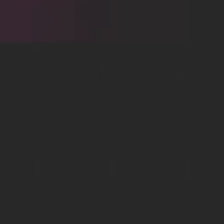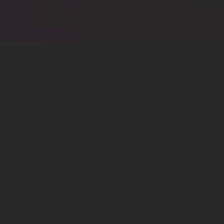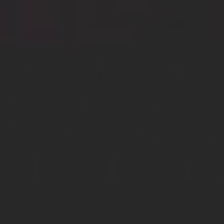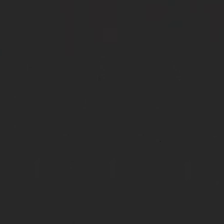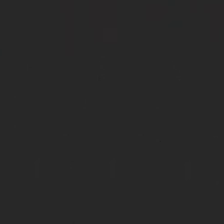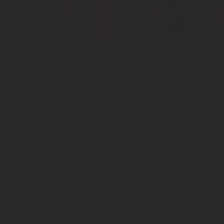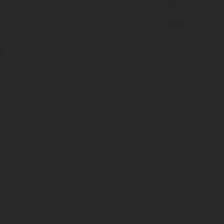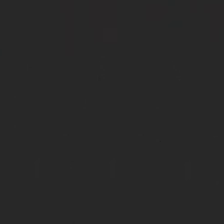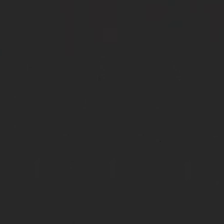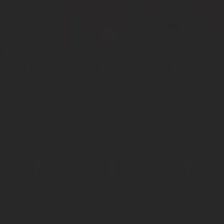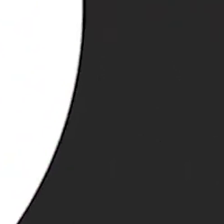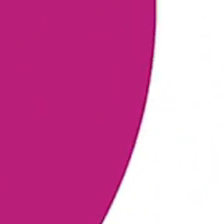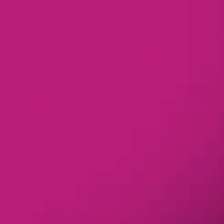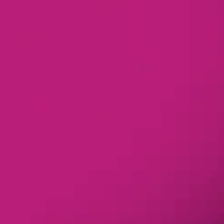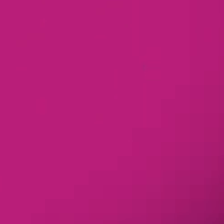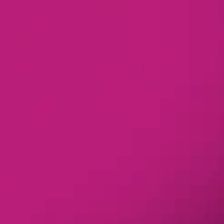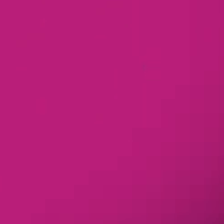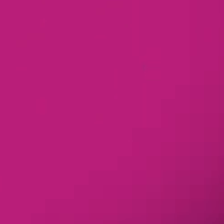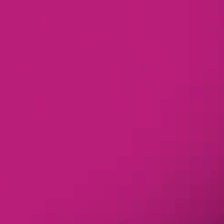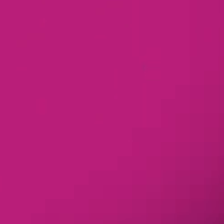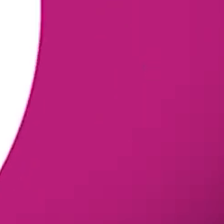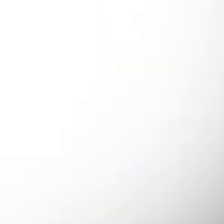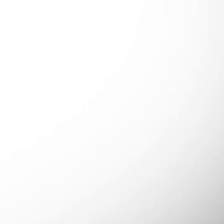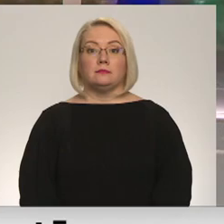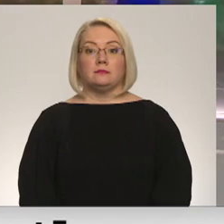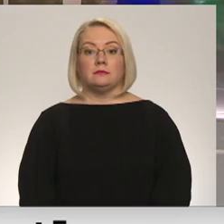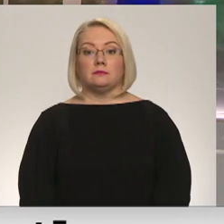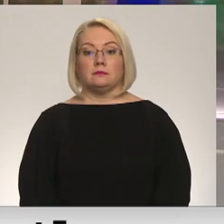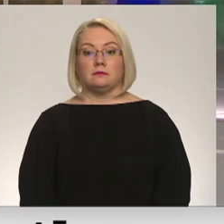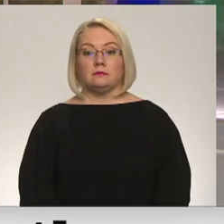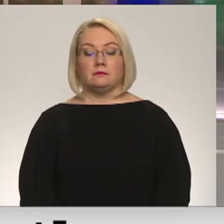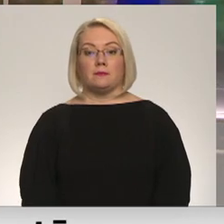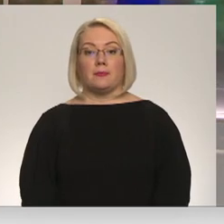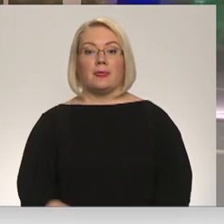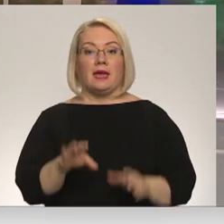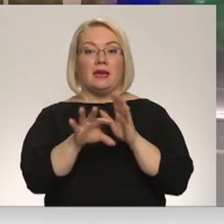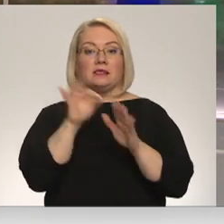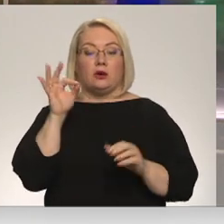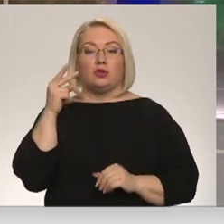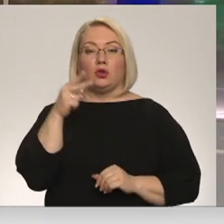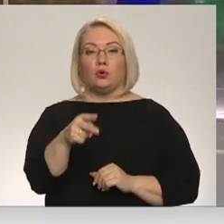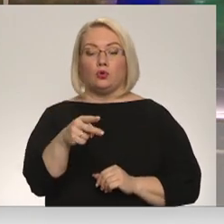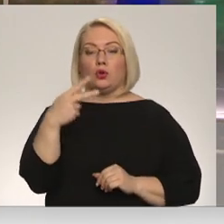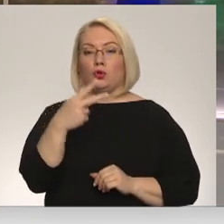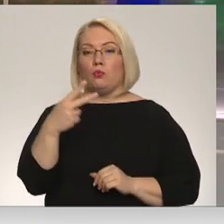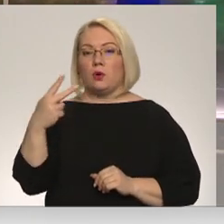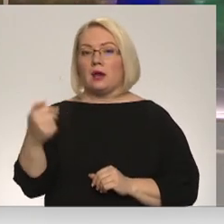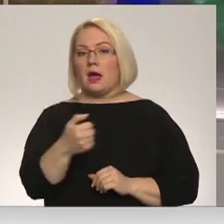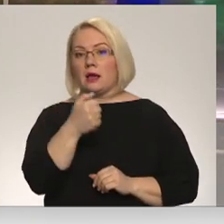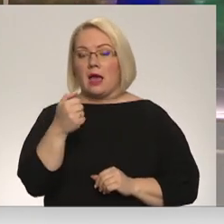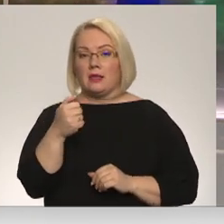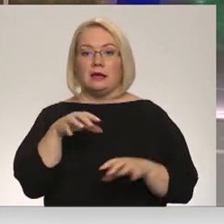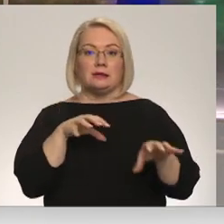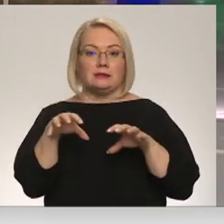Re! Viss ēters ir te! Izraudzīts 2022. gada